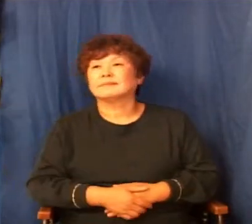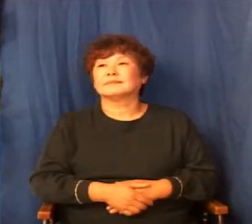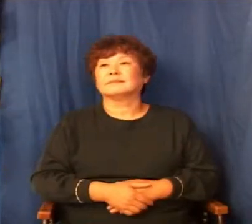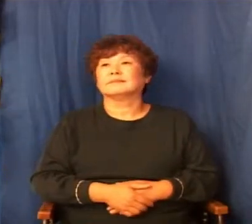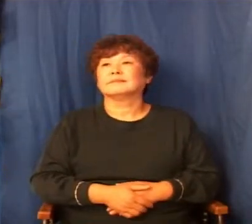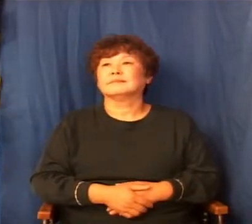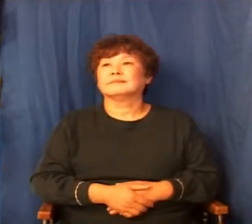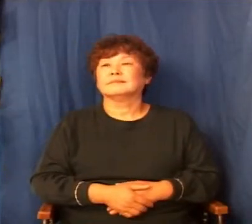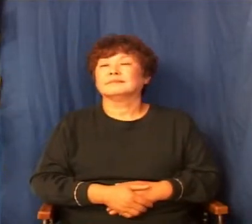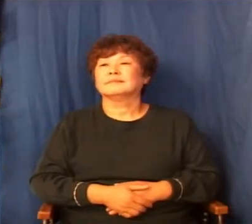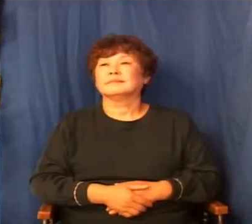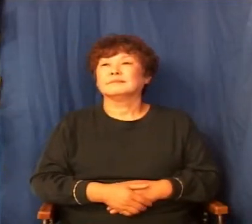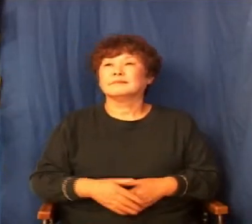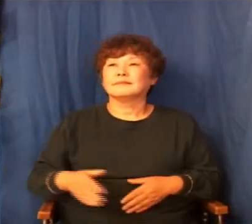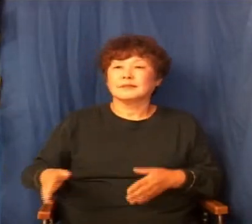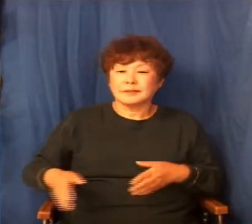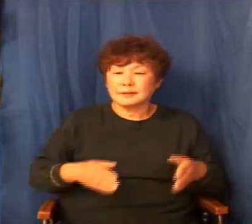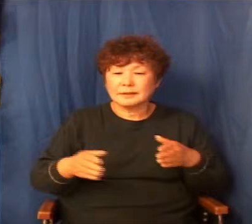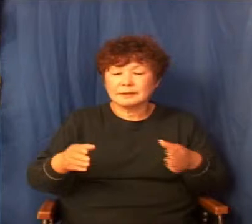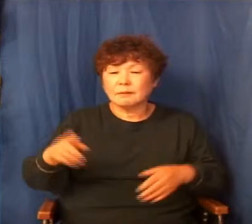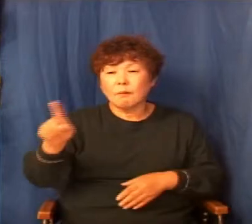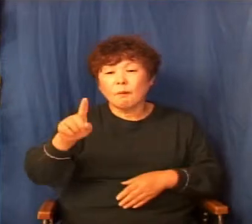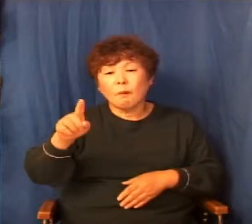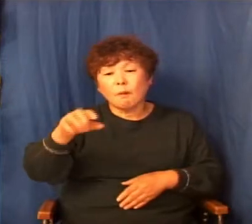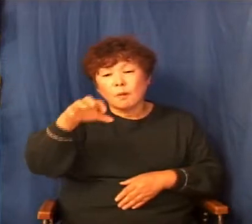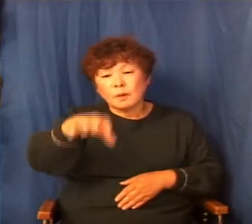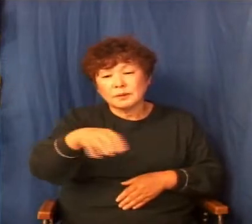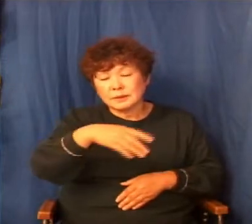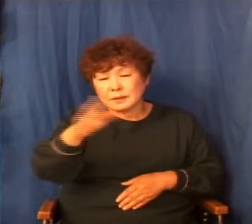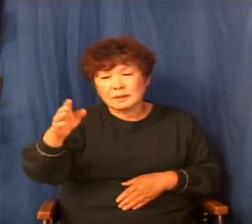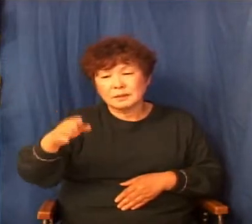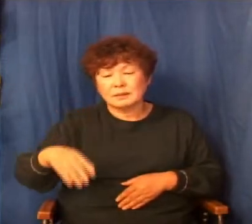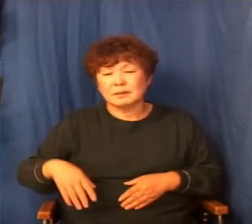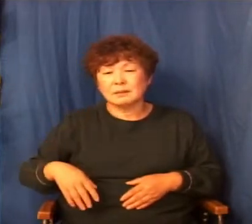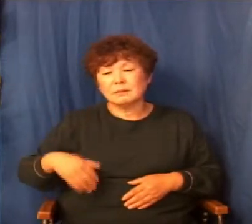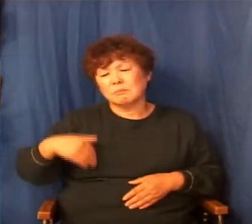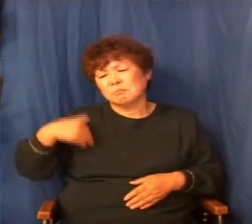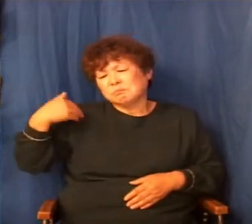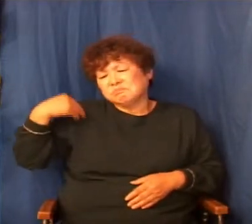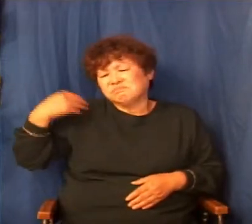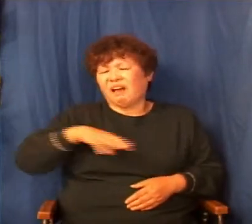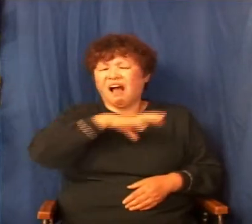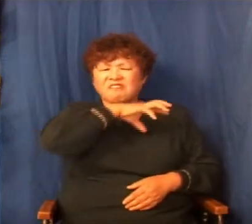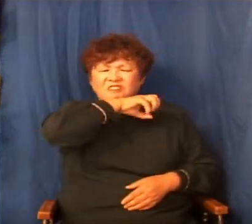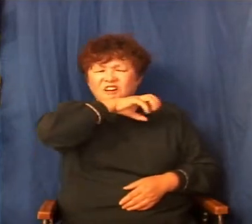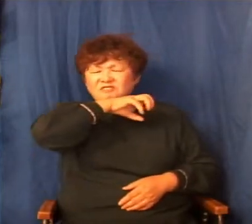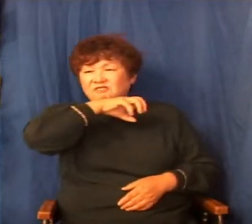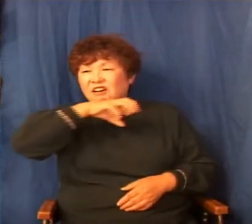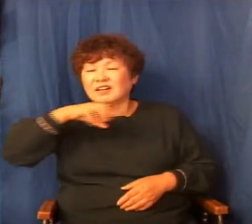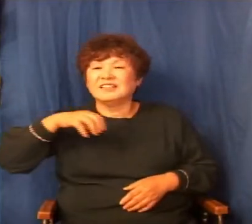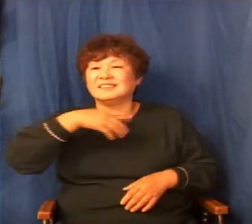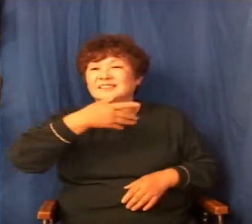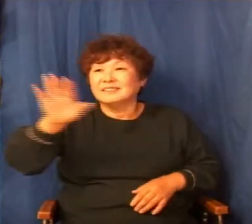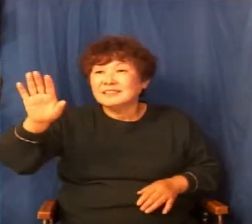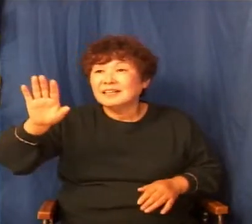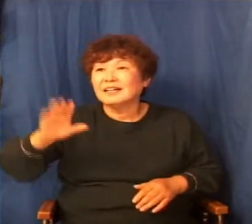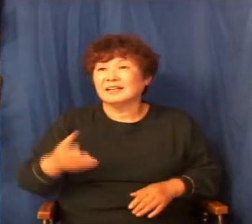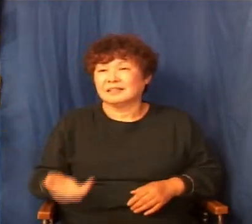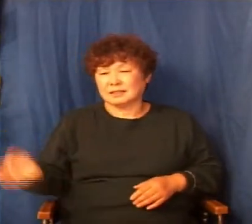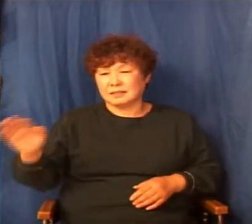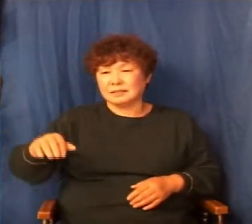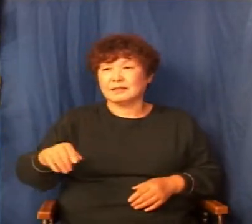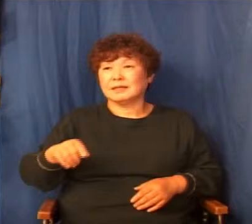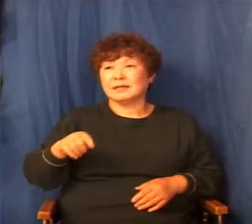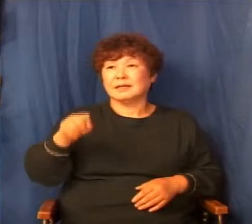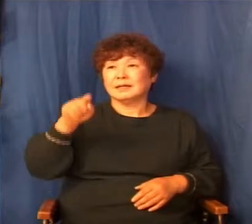길을 어디까지 가야지 끝나는지 모르는 사람은 계속 투정을 하면서 가요. 그런데 어디까지